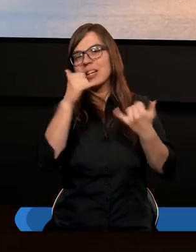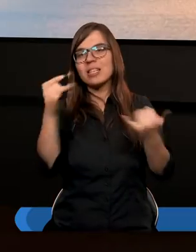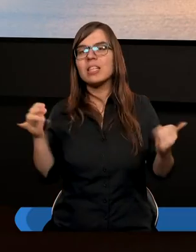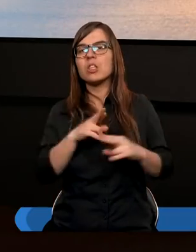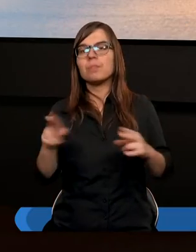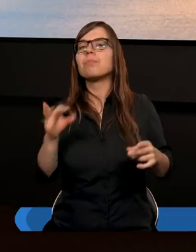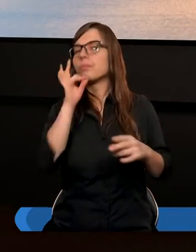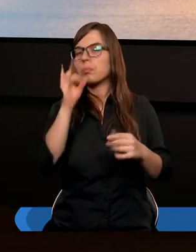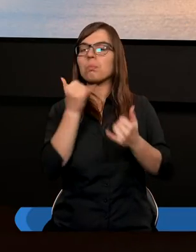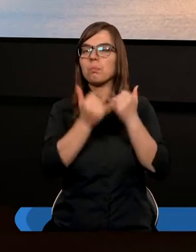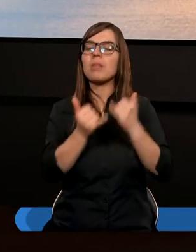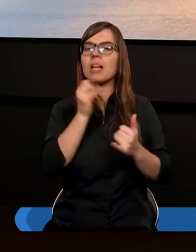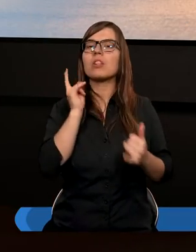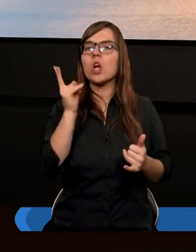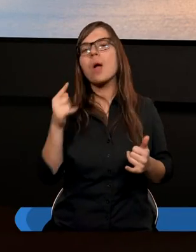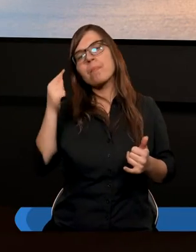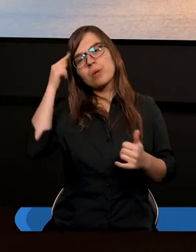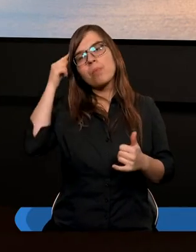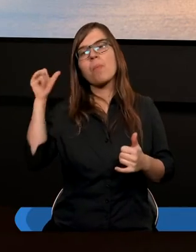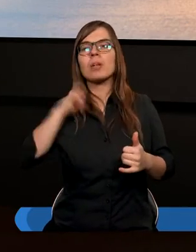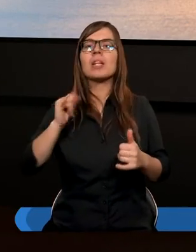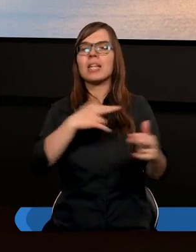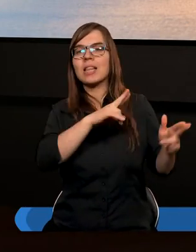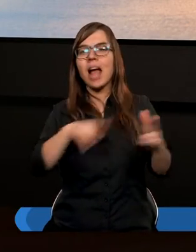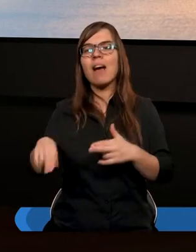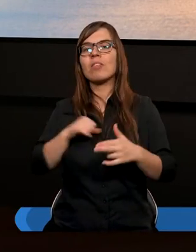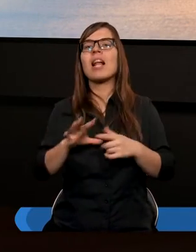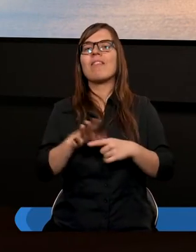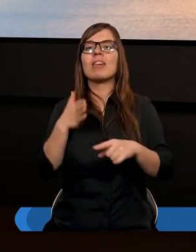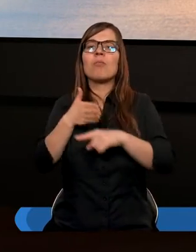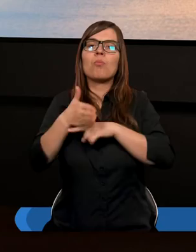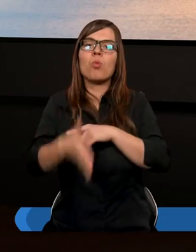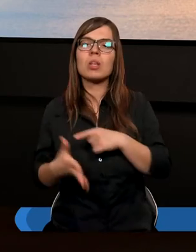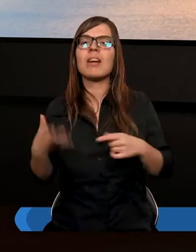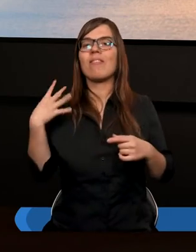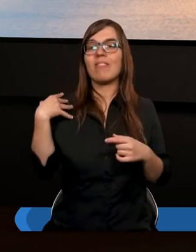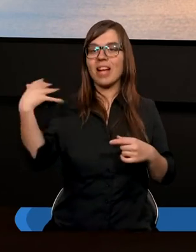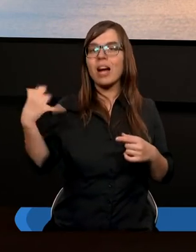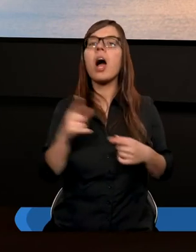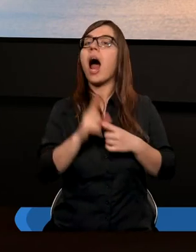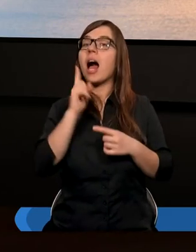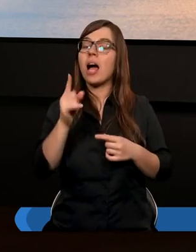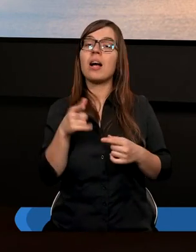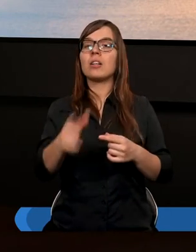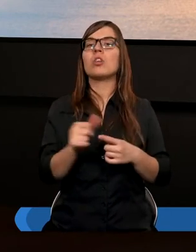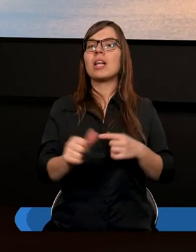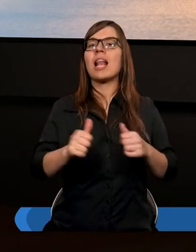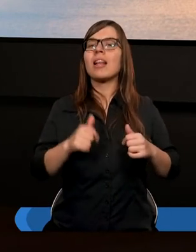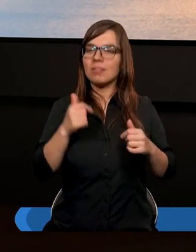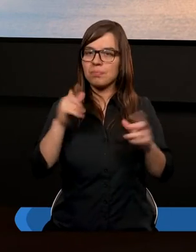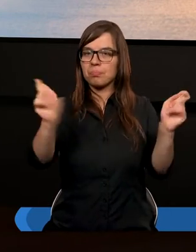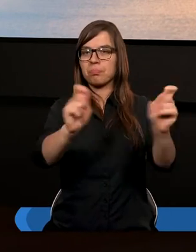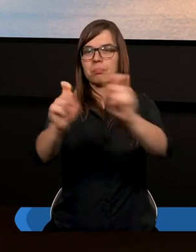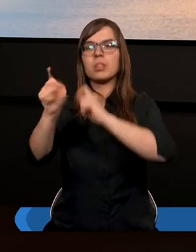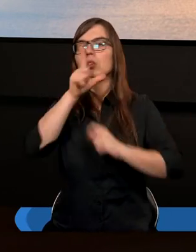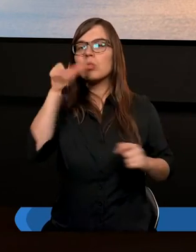No dobrze, jeżeli ktoś przypomni sobie i nawróci się nawet w późniejszym wieku, ale niech to takim apelem będzie,